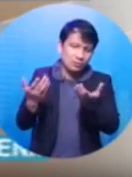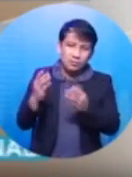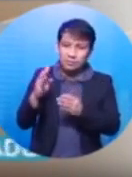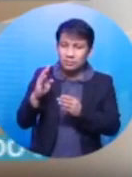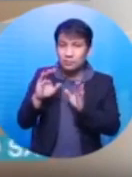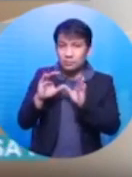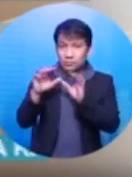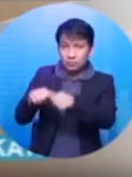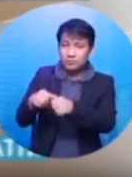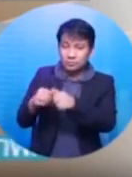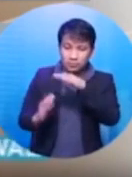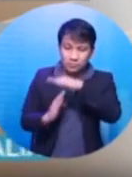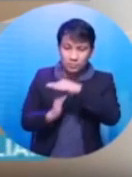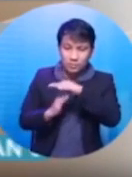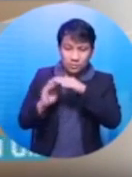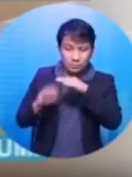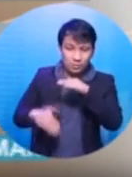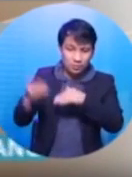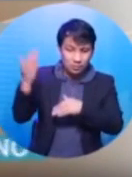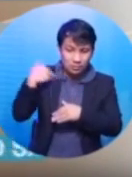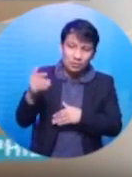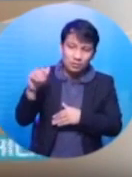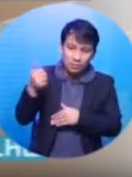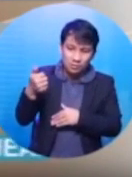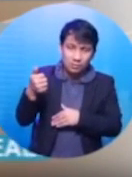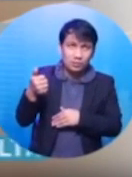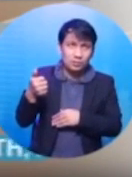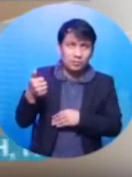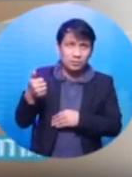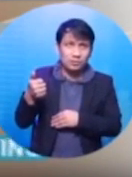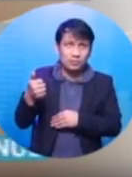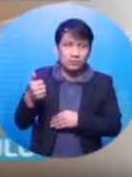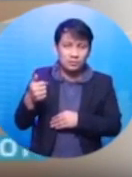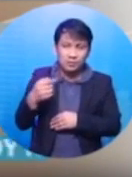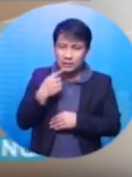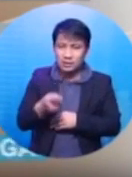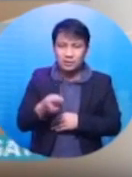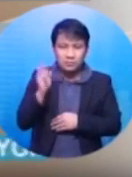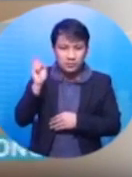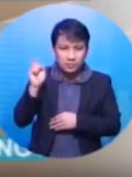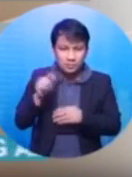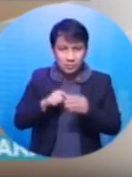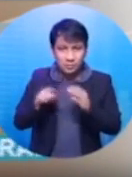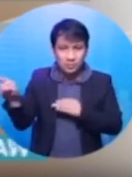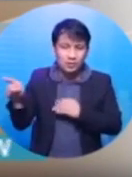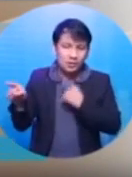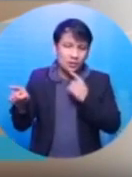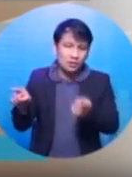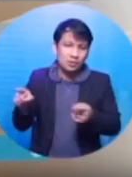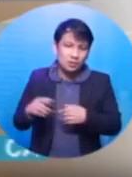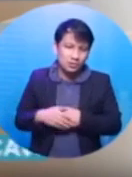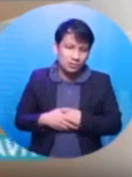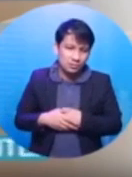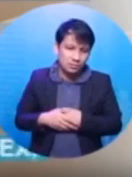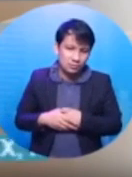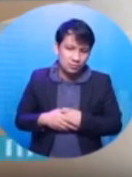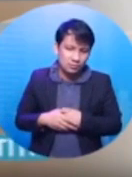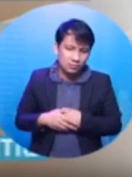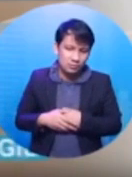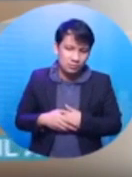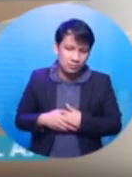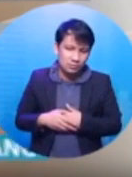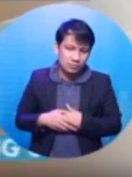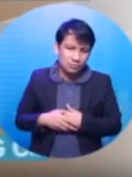kasi curfew po dito hanggang 10 lang. Ah, sa curfew? nauli po kami dahil galing po kami sa bahay din ang kaibigan namin. Okay,